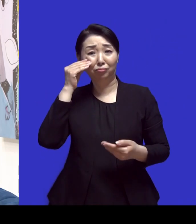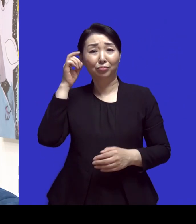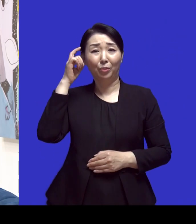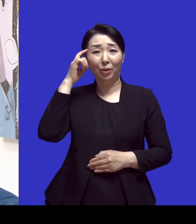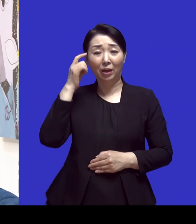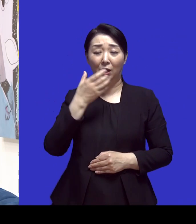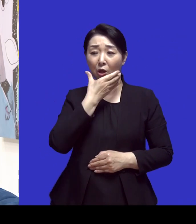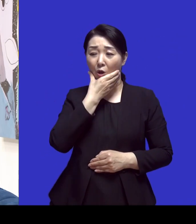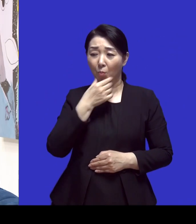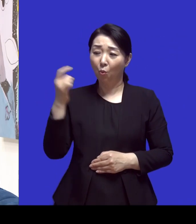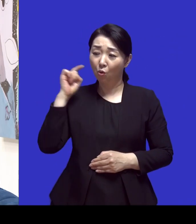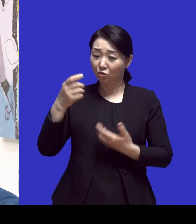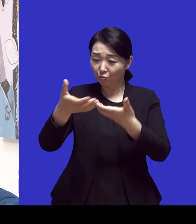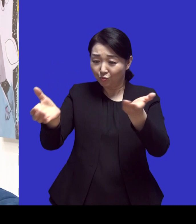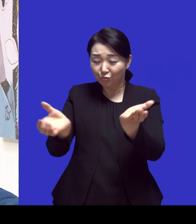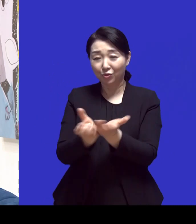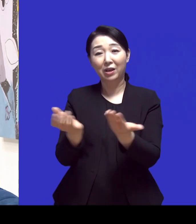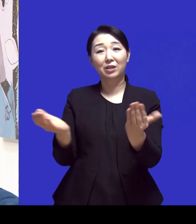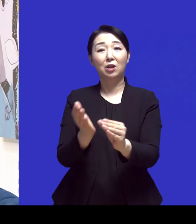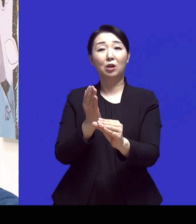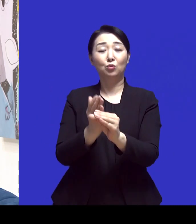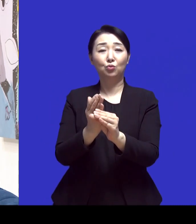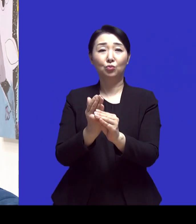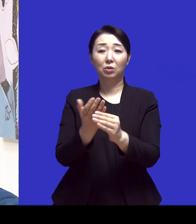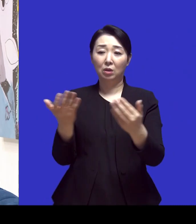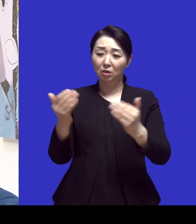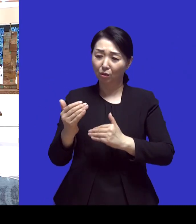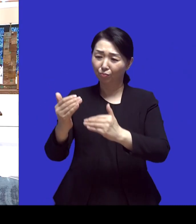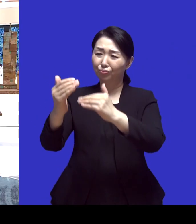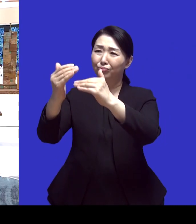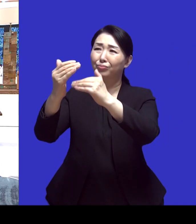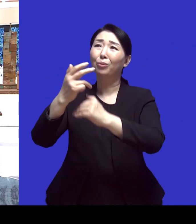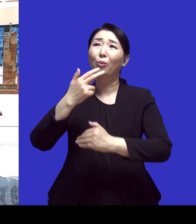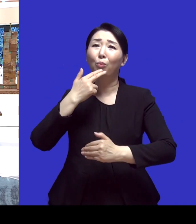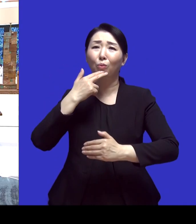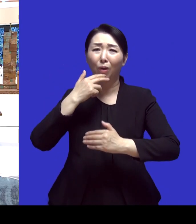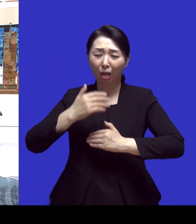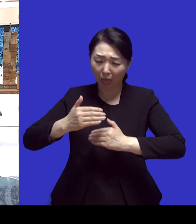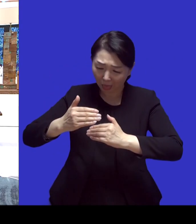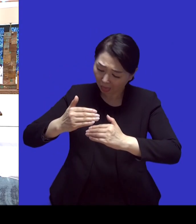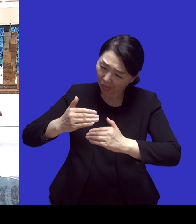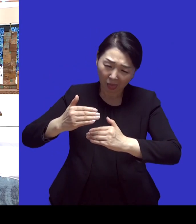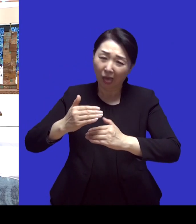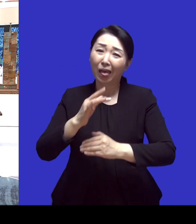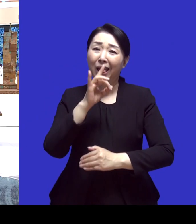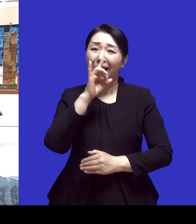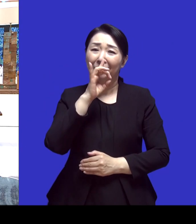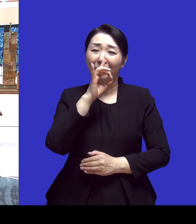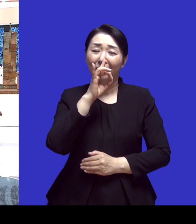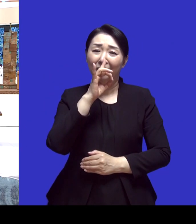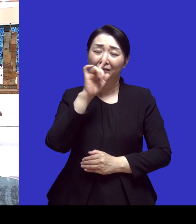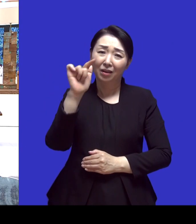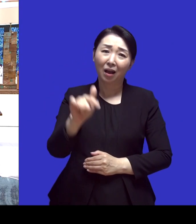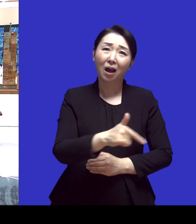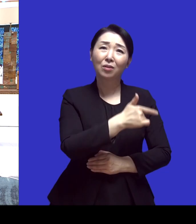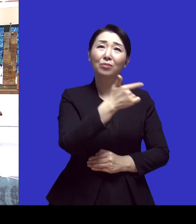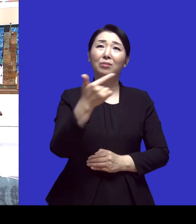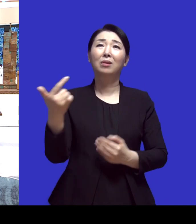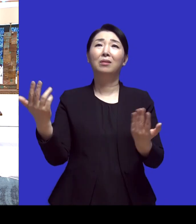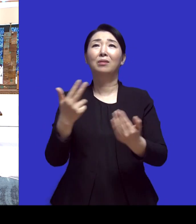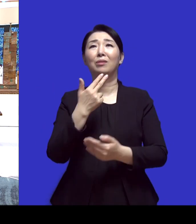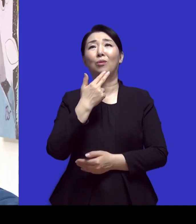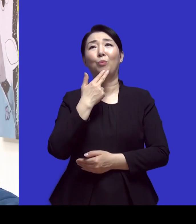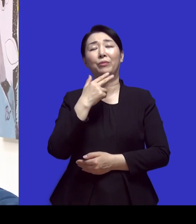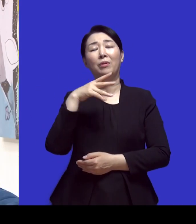보건부에서 일할 때였는데 일도 잘 진행도 안되고 하루 종일 그냥 아무 일 없이 앉아있다가 오기도 하고